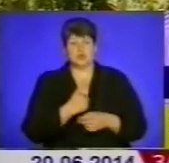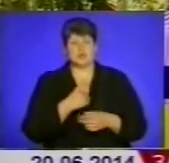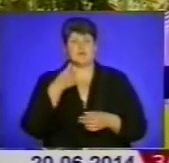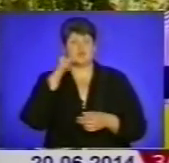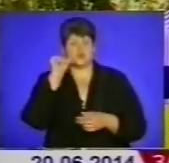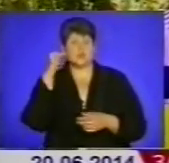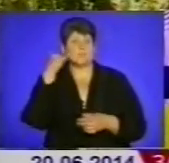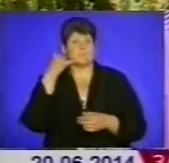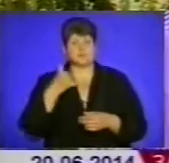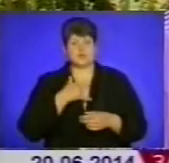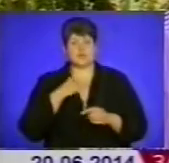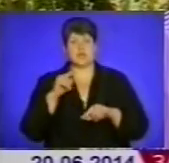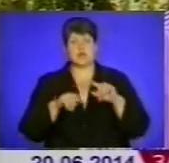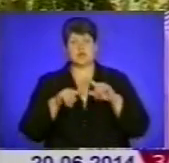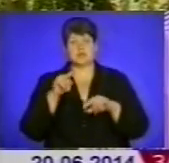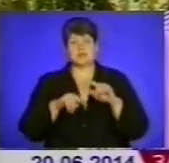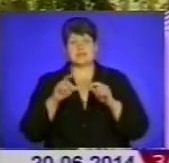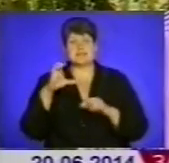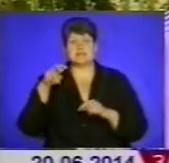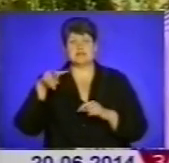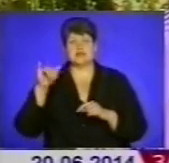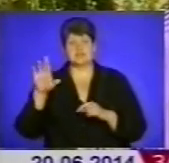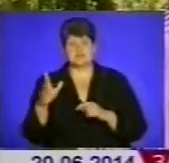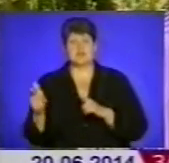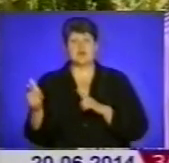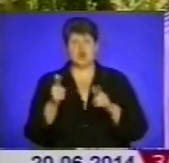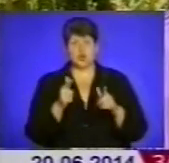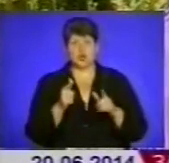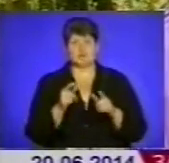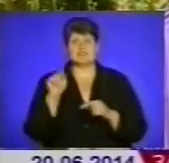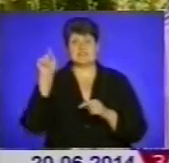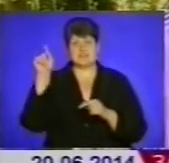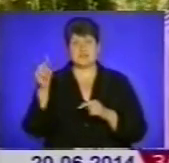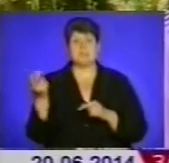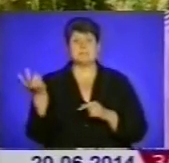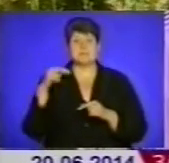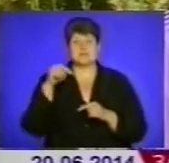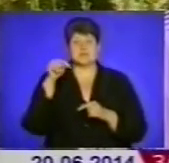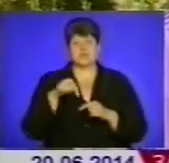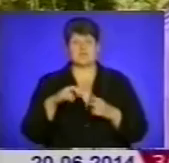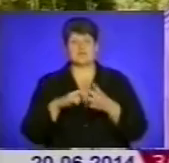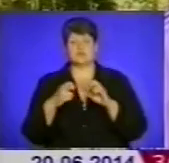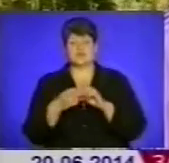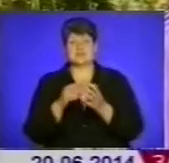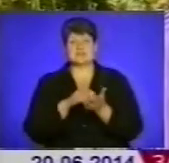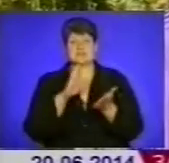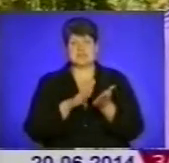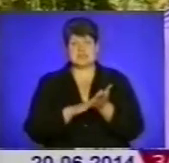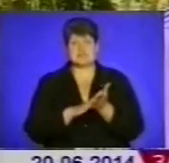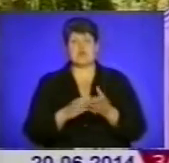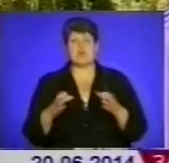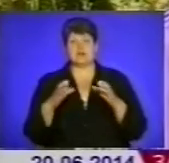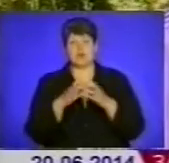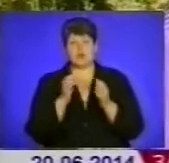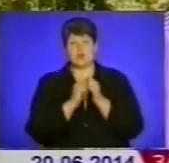подзвонила людина з Славянська і сказала, що вона готова звідти тіля прийти до нас і записатися в батальйон, тому що він кожен